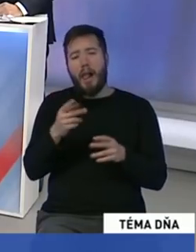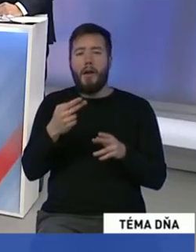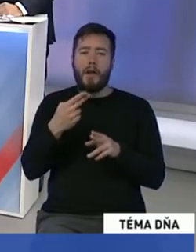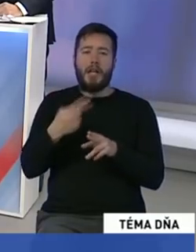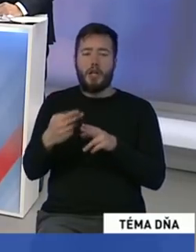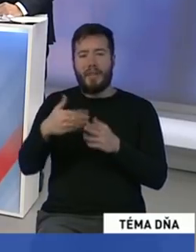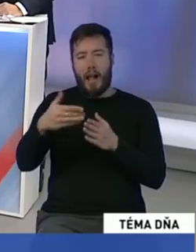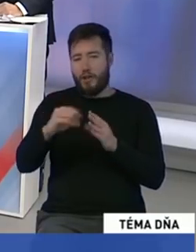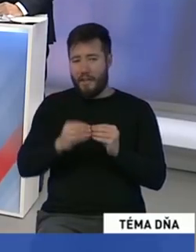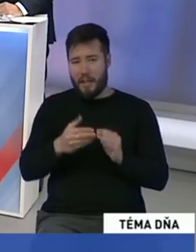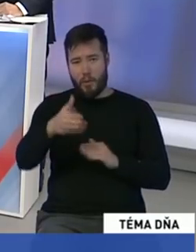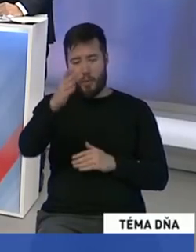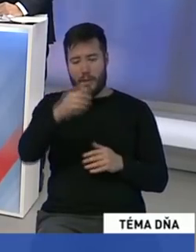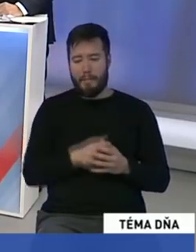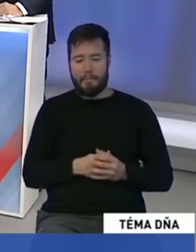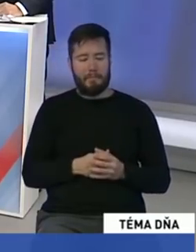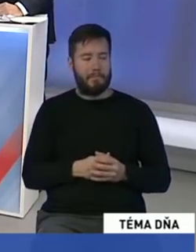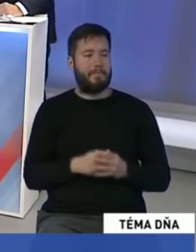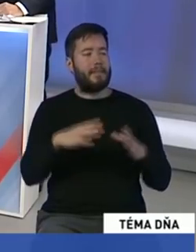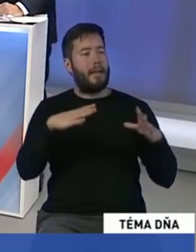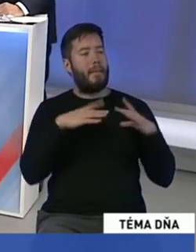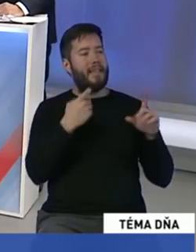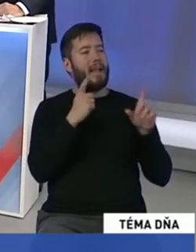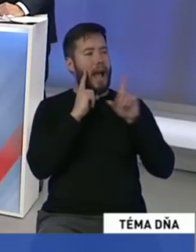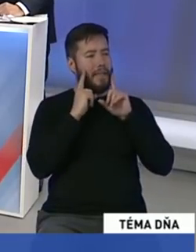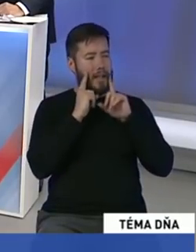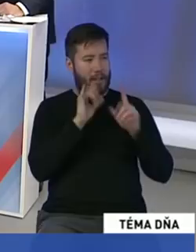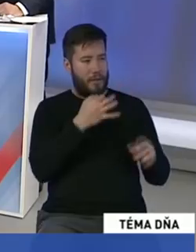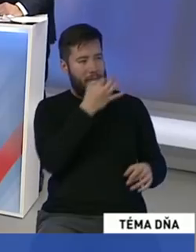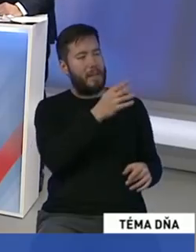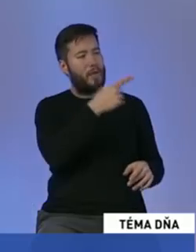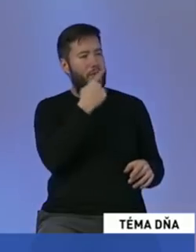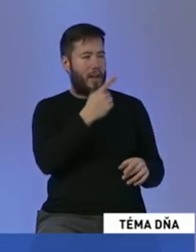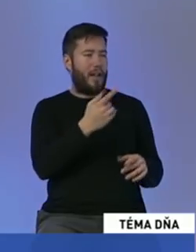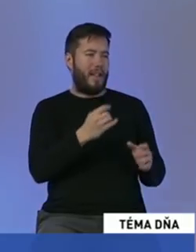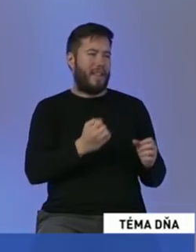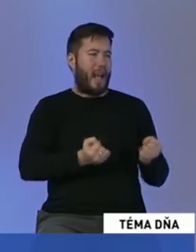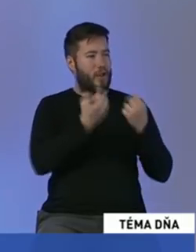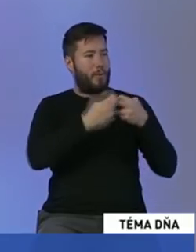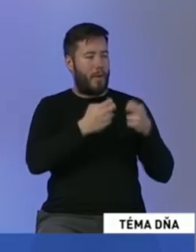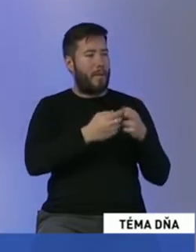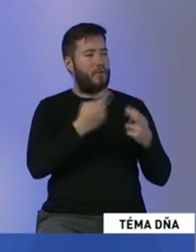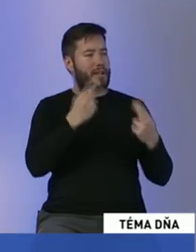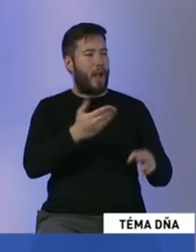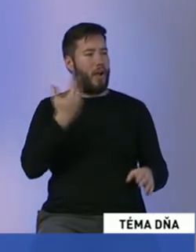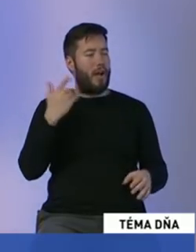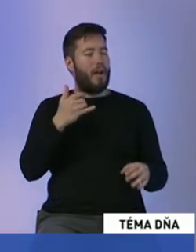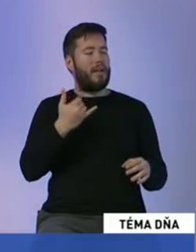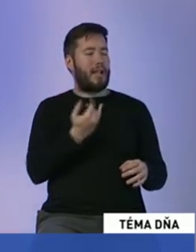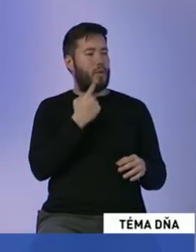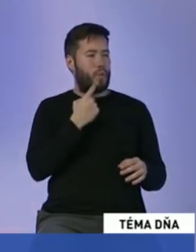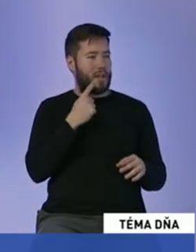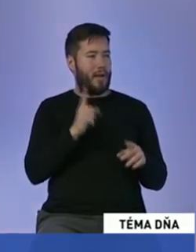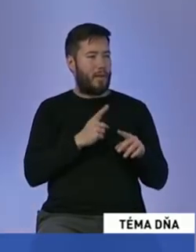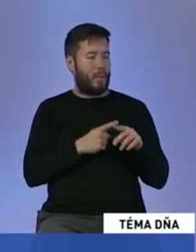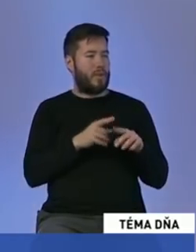pán Hatas načetol vražda Jana Kuciaka a Martiny Kušnirovej. Naozaj, keď počúvame, čo odznievá na pojednávaní v prípade vraždy